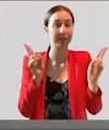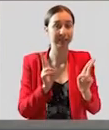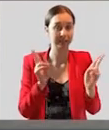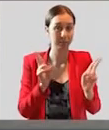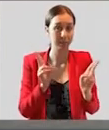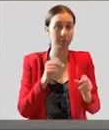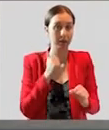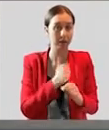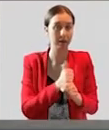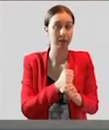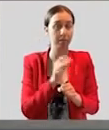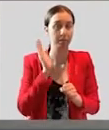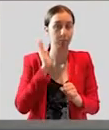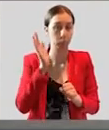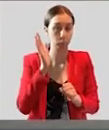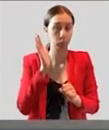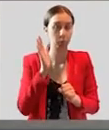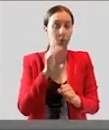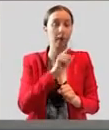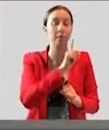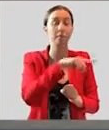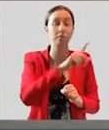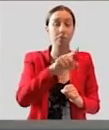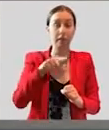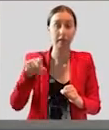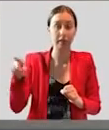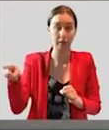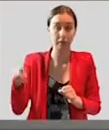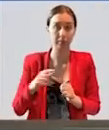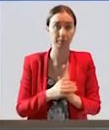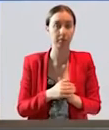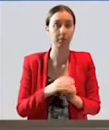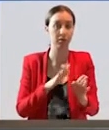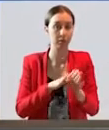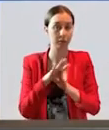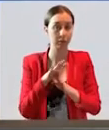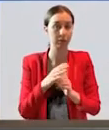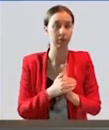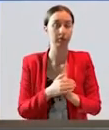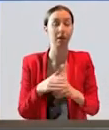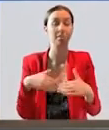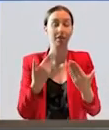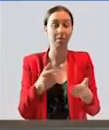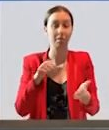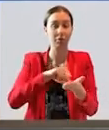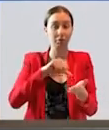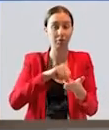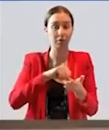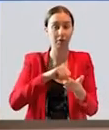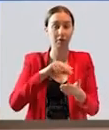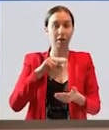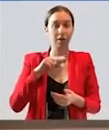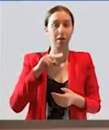будут везде побеждать. Перед вами выступал чрезвычайный